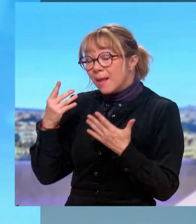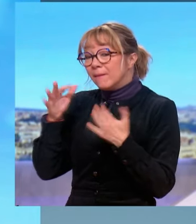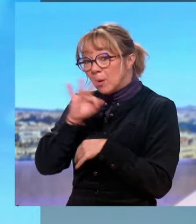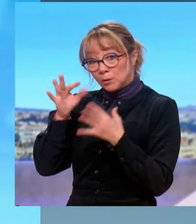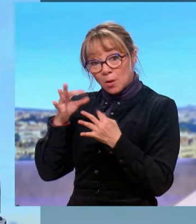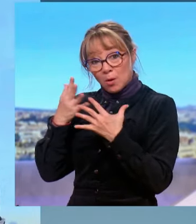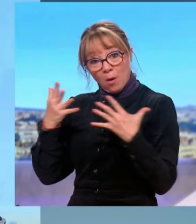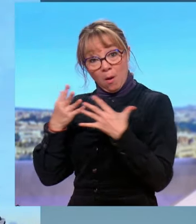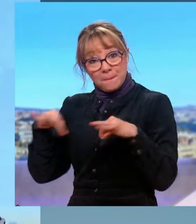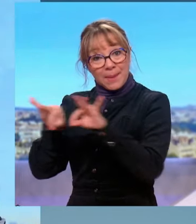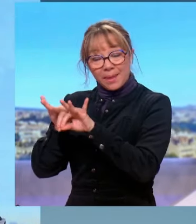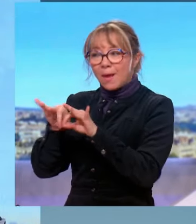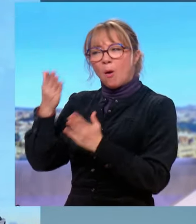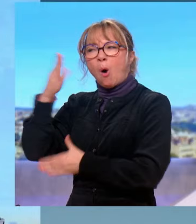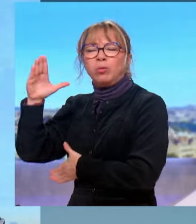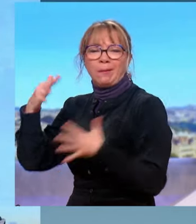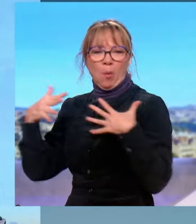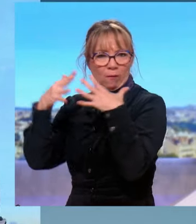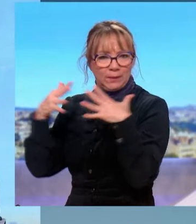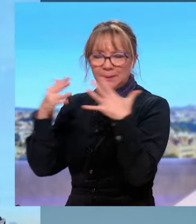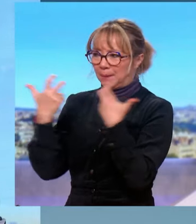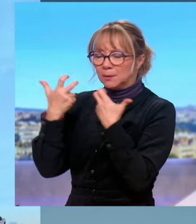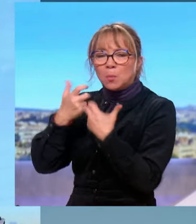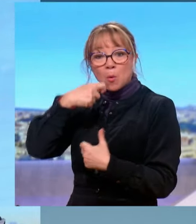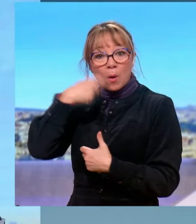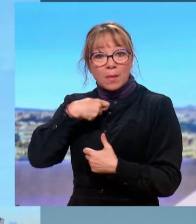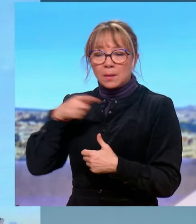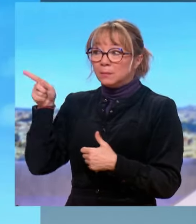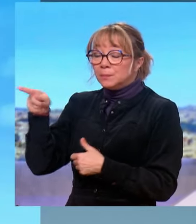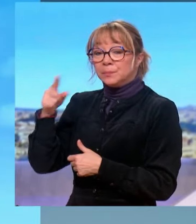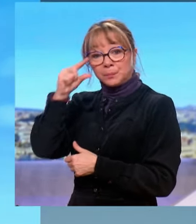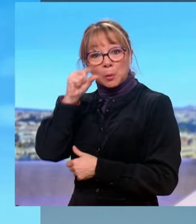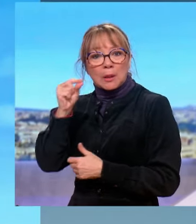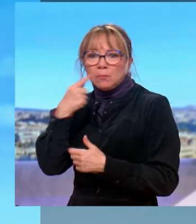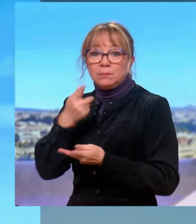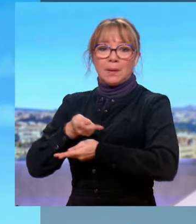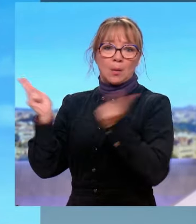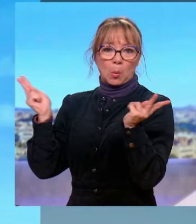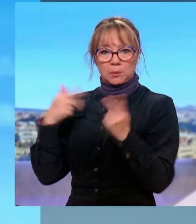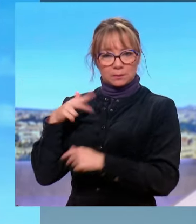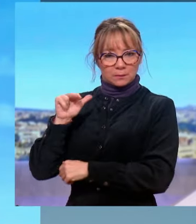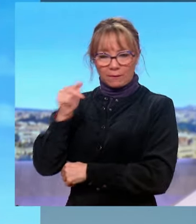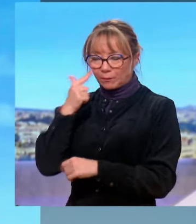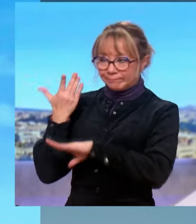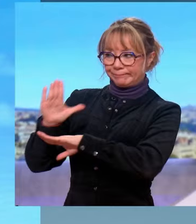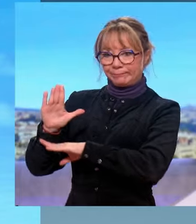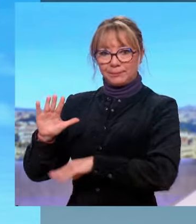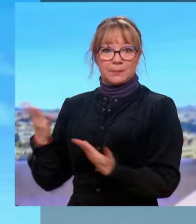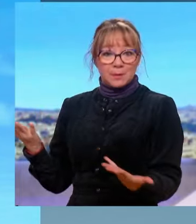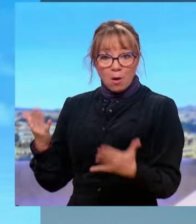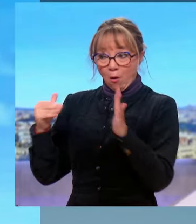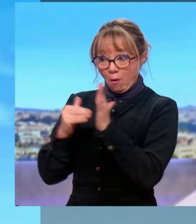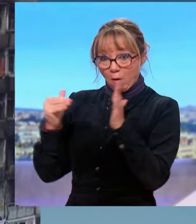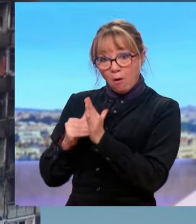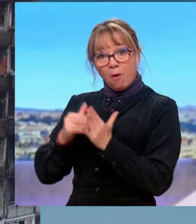d'Ukraine ? On entendait dans le journal que Vladimir Poutine annonce qu'il va se représenter à la présidence de la Russie.